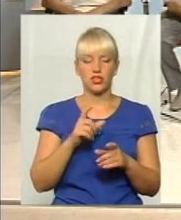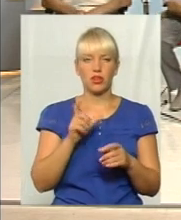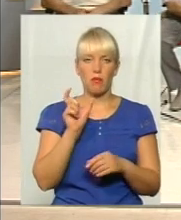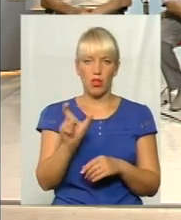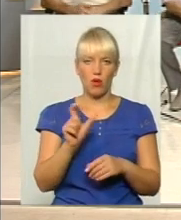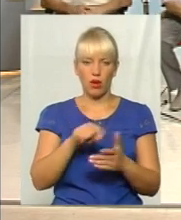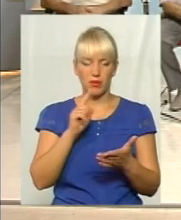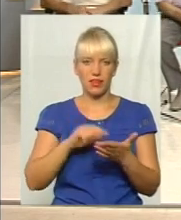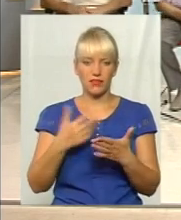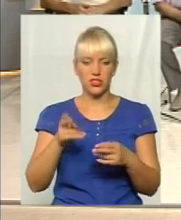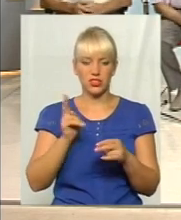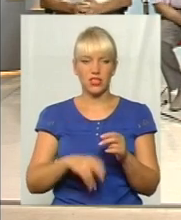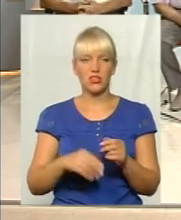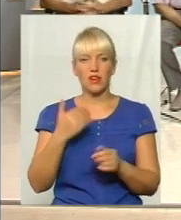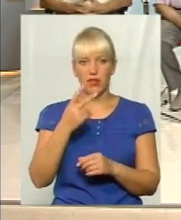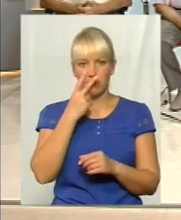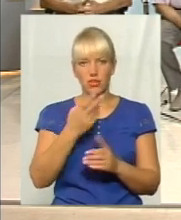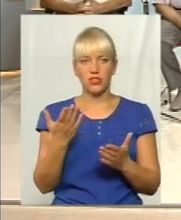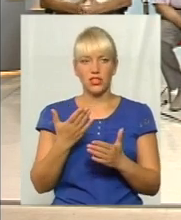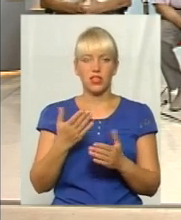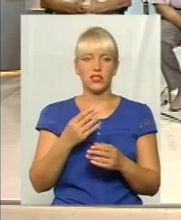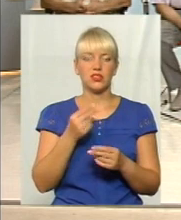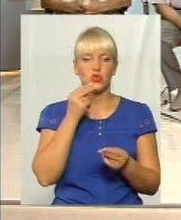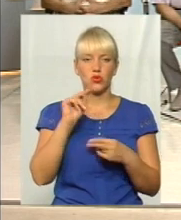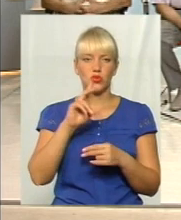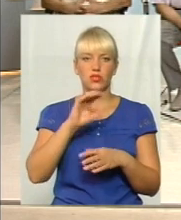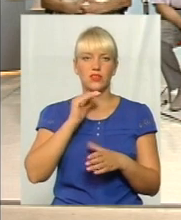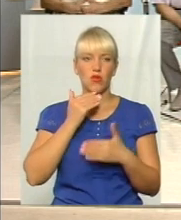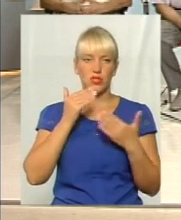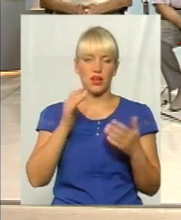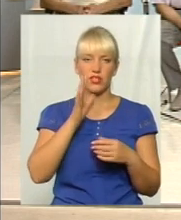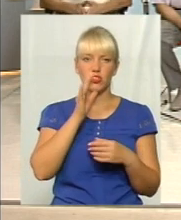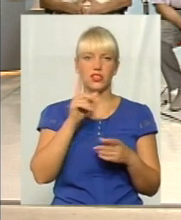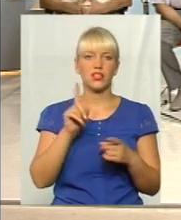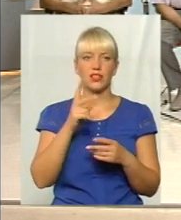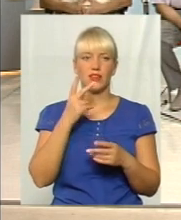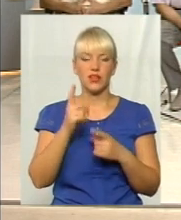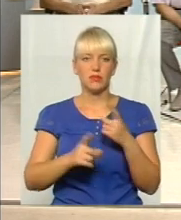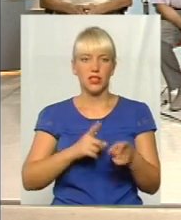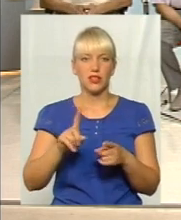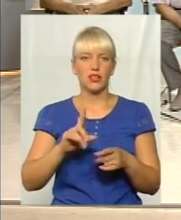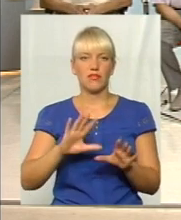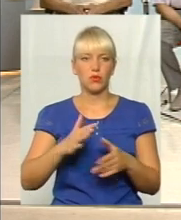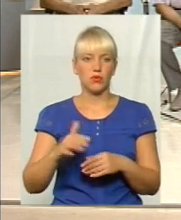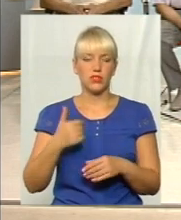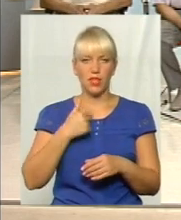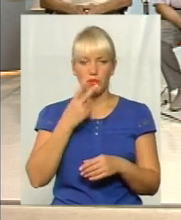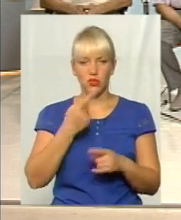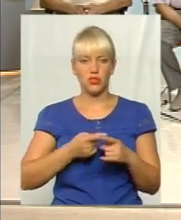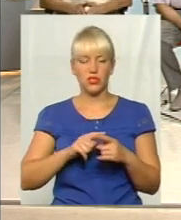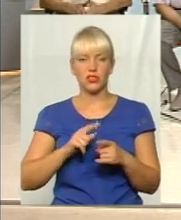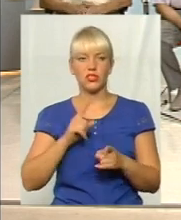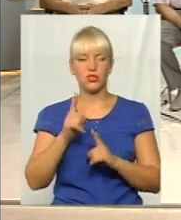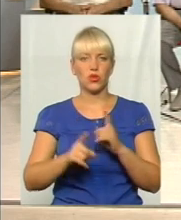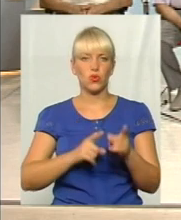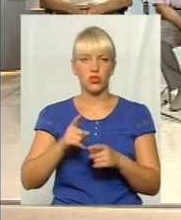закінчили. Пане Анатолію, ви бачите зрушення за останній час і зміни, які відбулися? Так, я бачу ці зрушення. Лариса